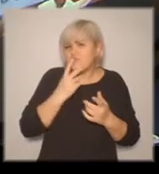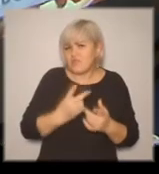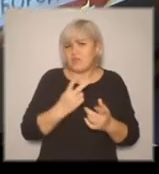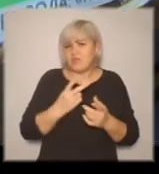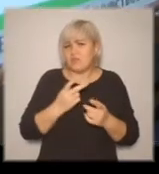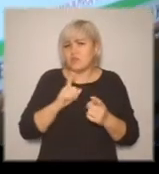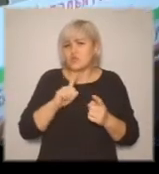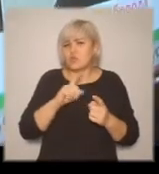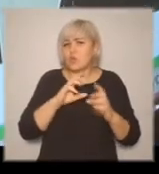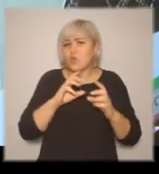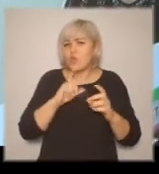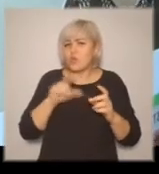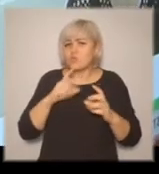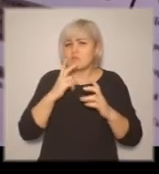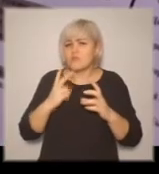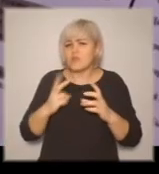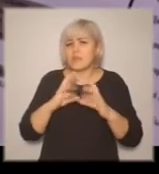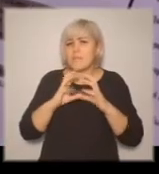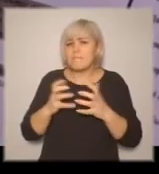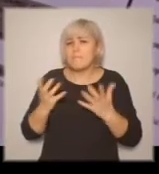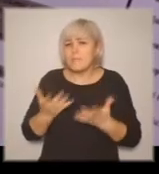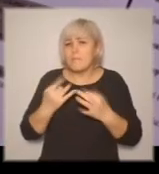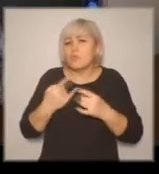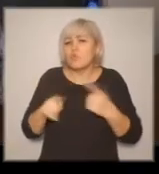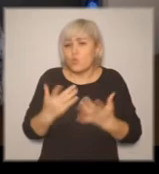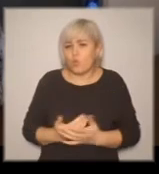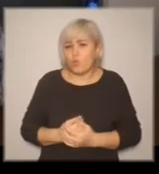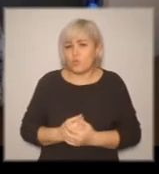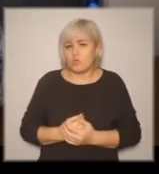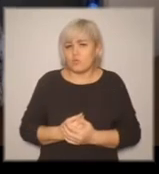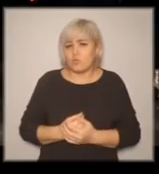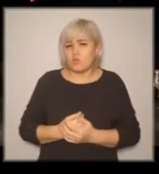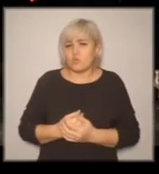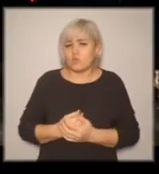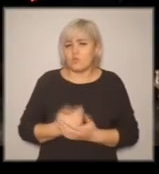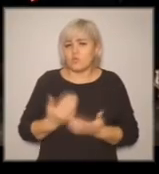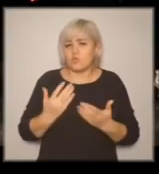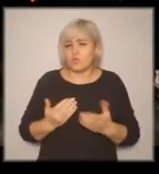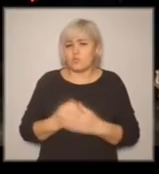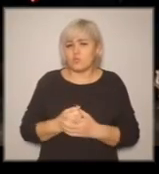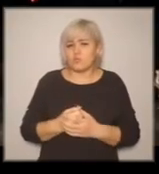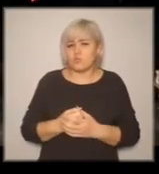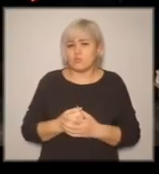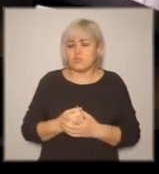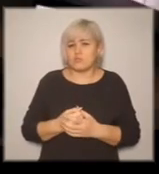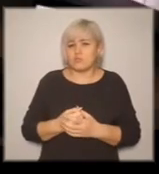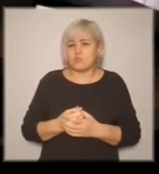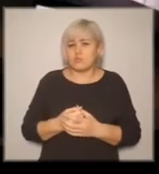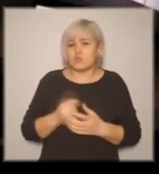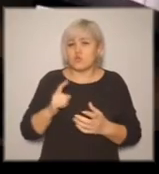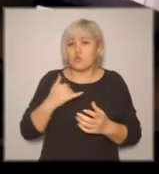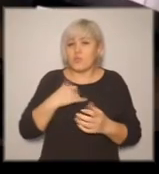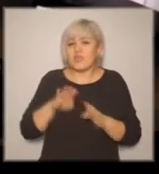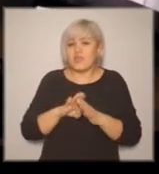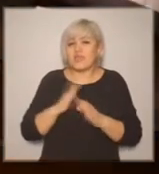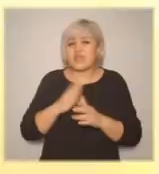много переходит в сферу тактильности, то есть у меня есть очень большая тяга к тактильности, и у незрячих людей тоже